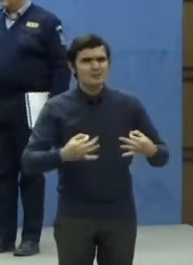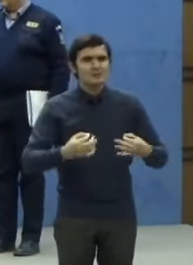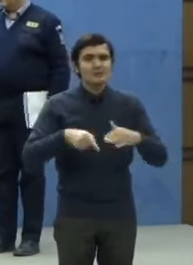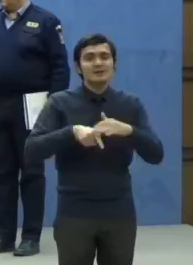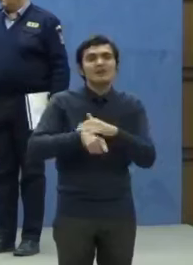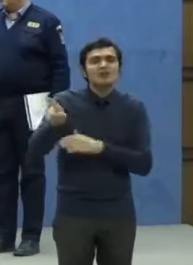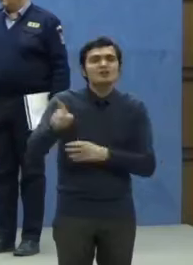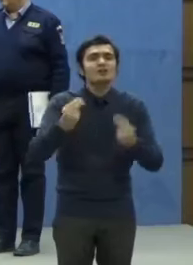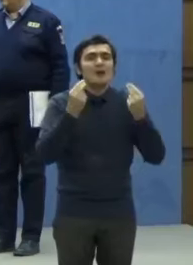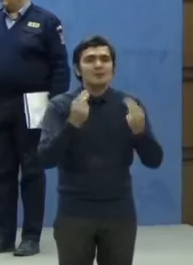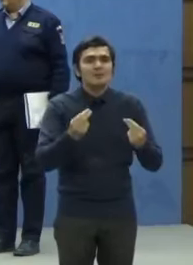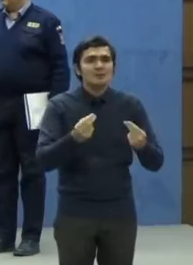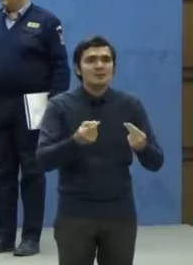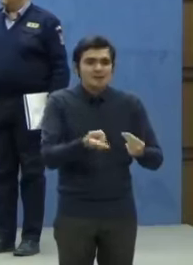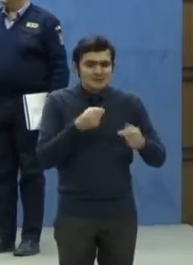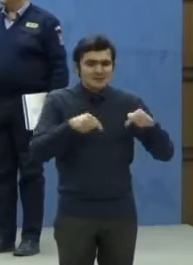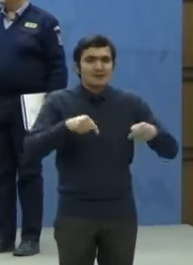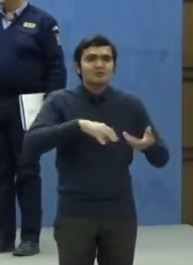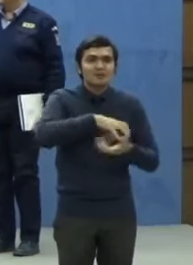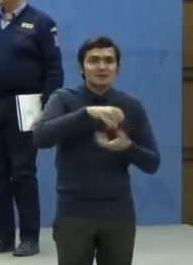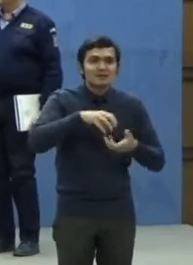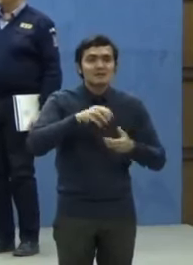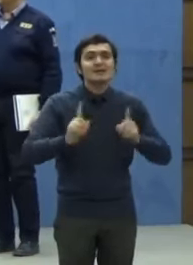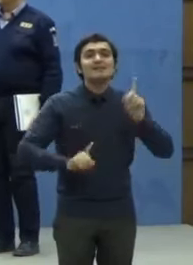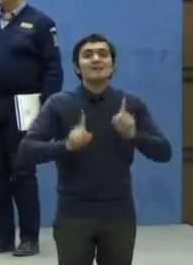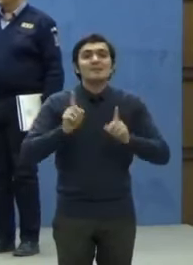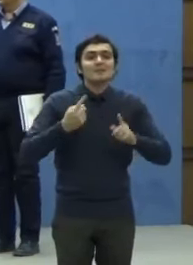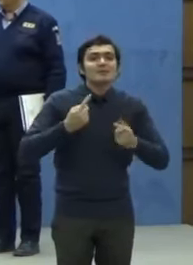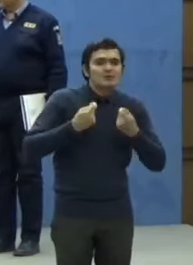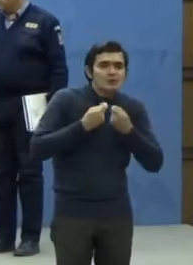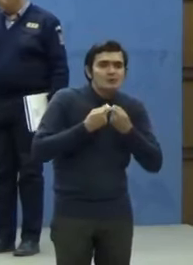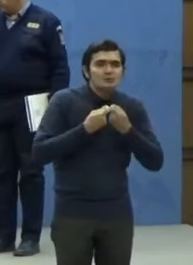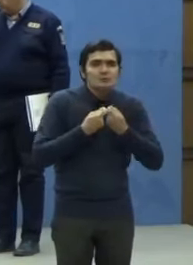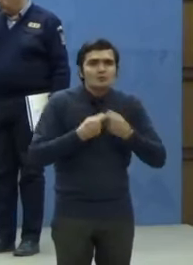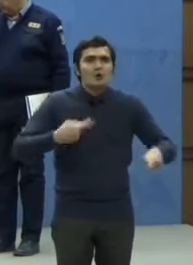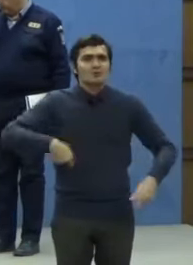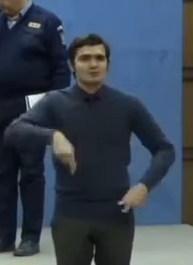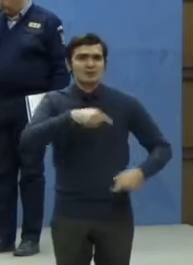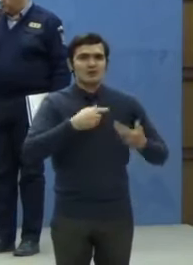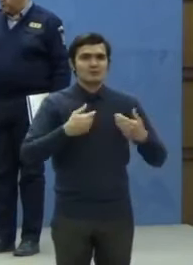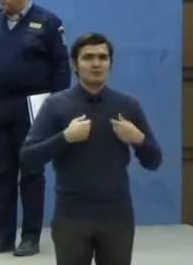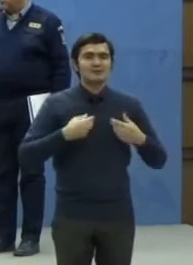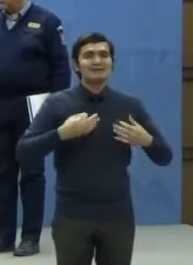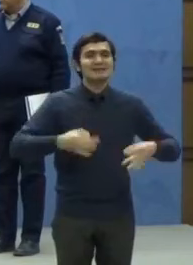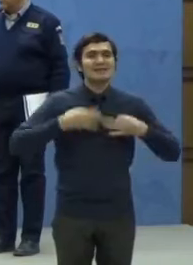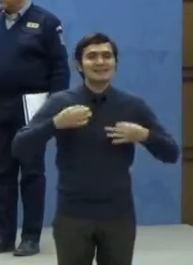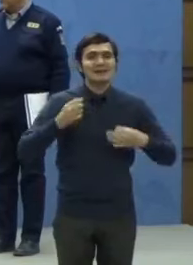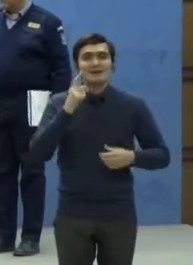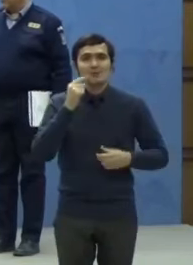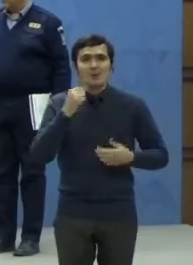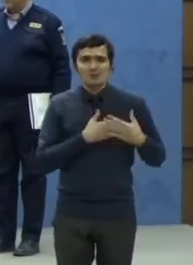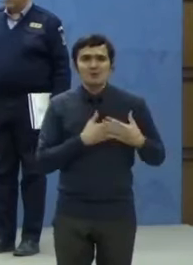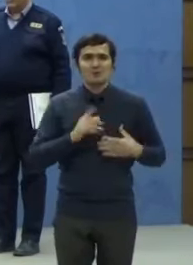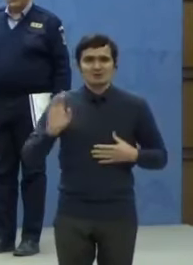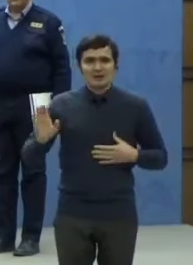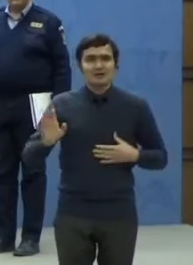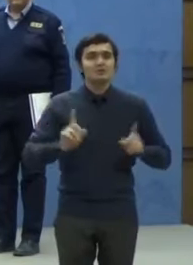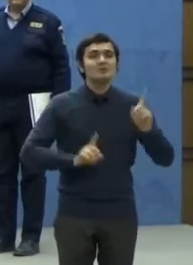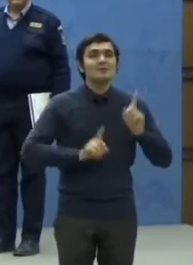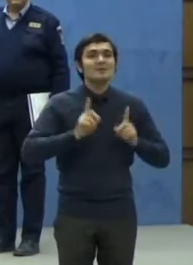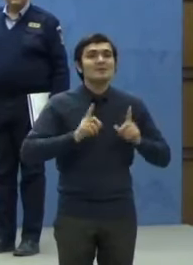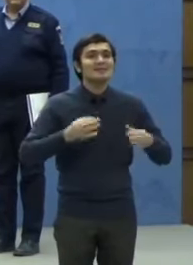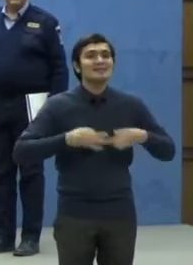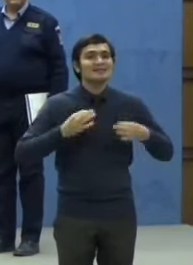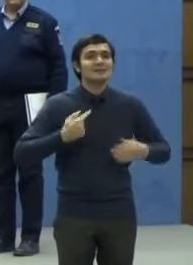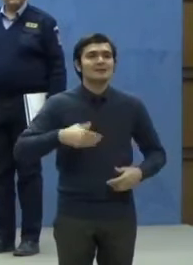depinde de noi toți. Sănătatea celor dragi nouă depinde de sănătatea noastră și de grija pe